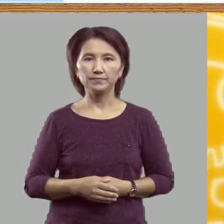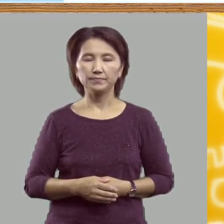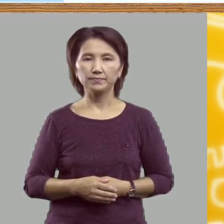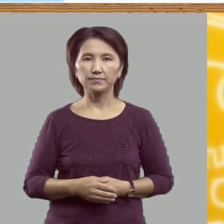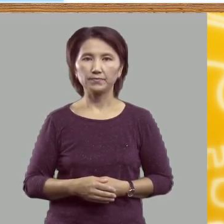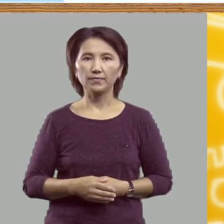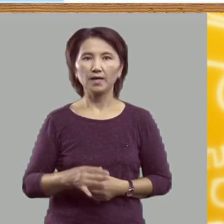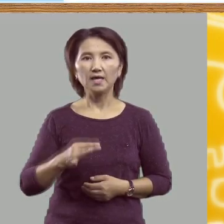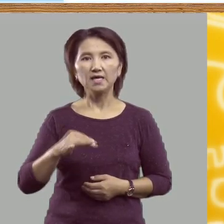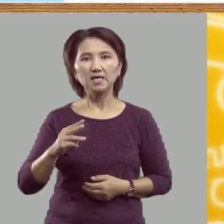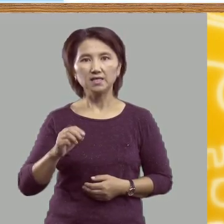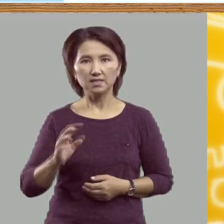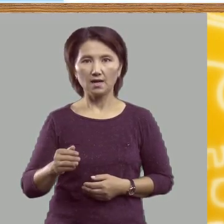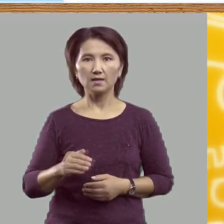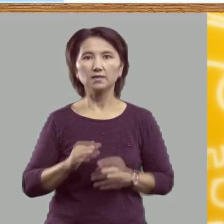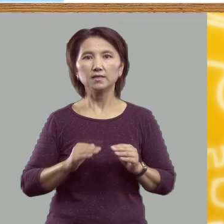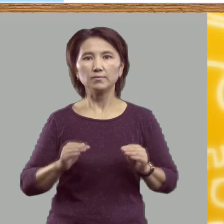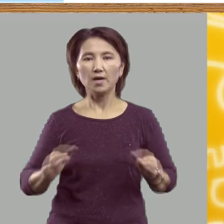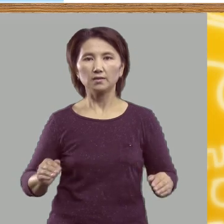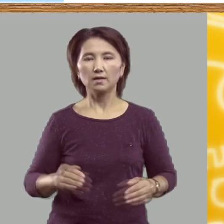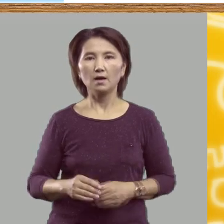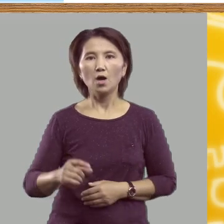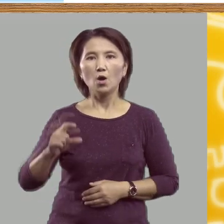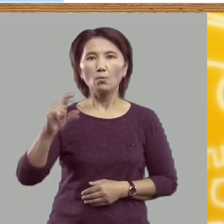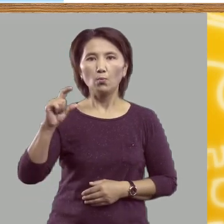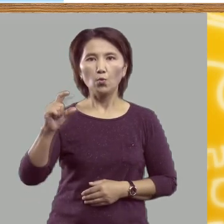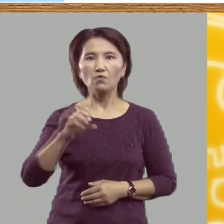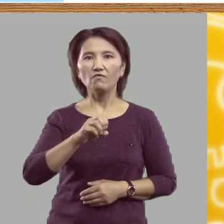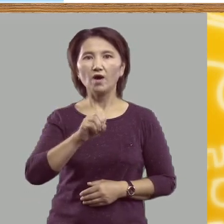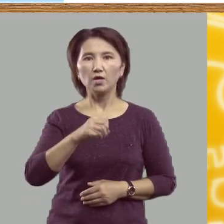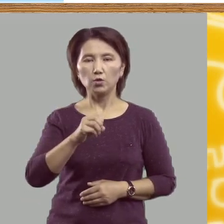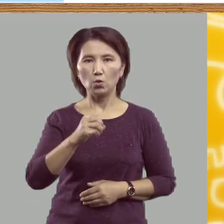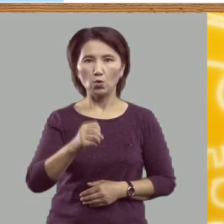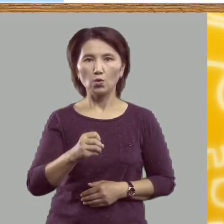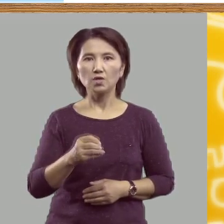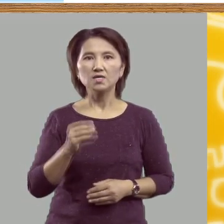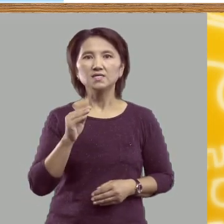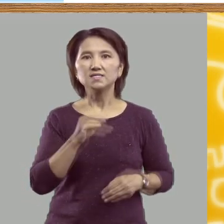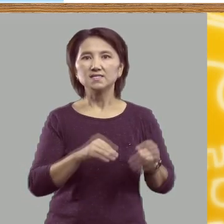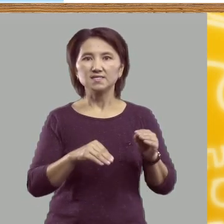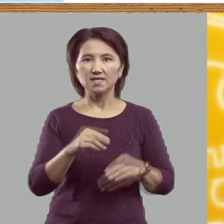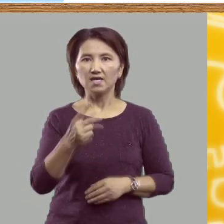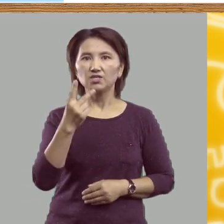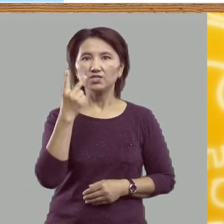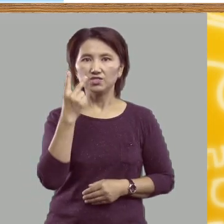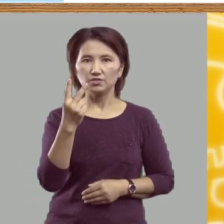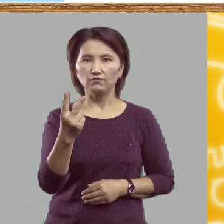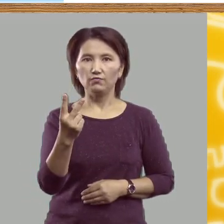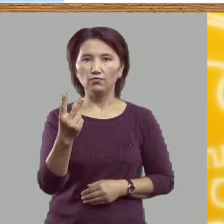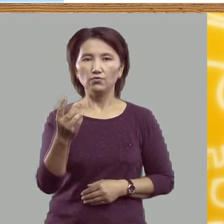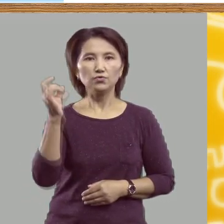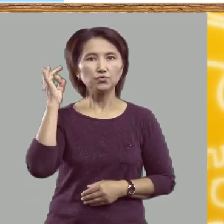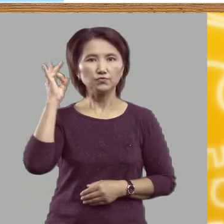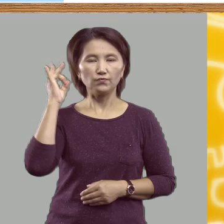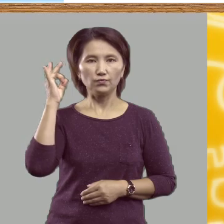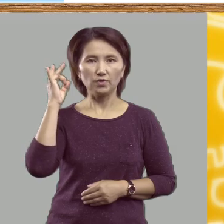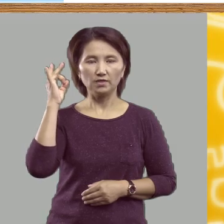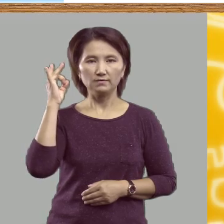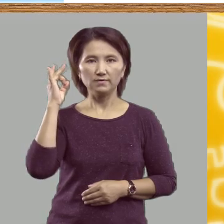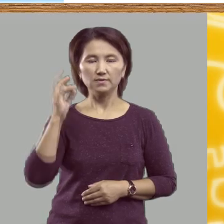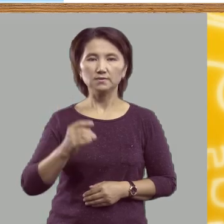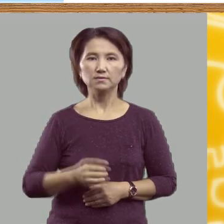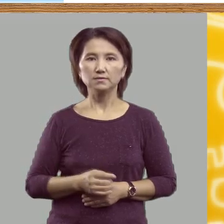Итак, ребята, буква Ё состоит из двух звуков.